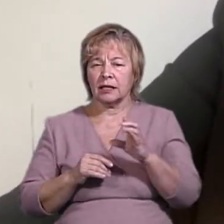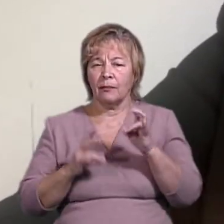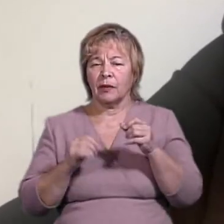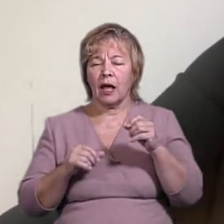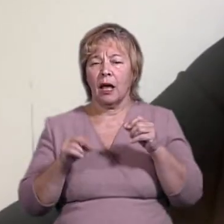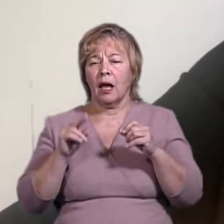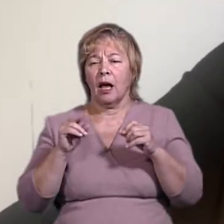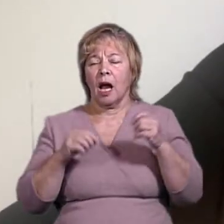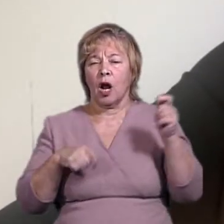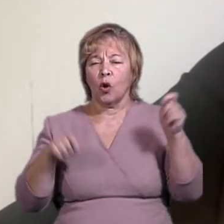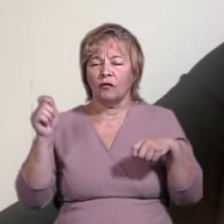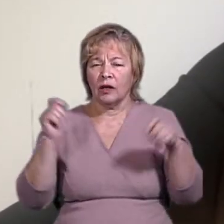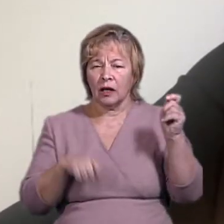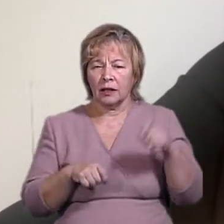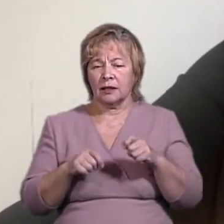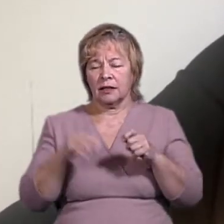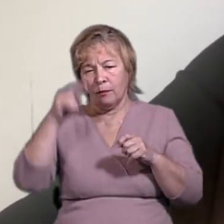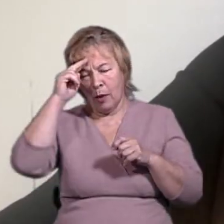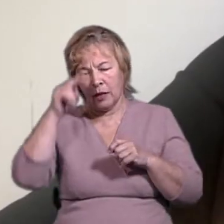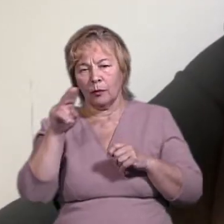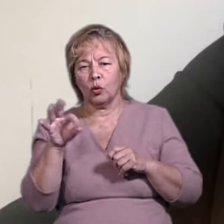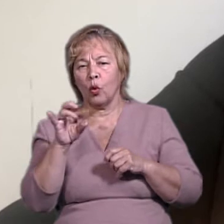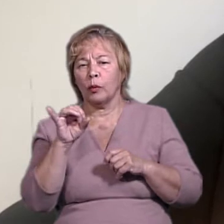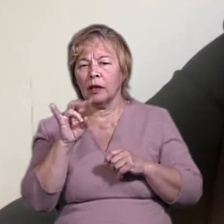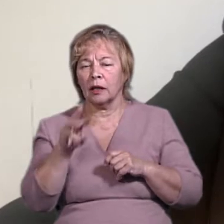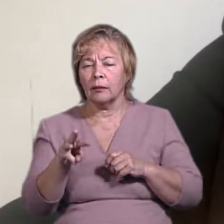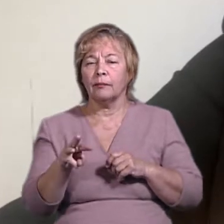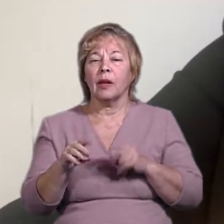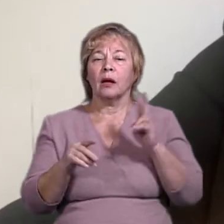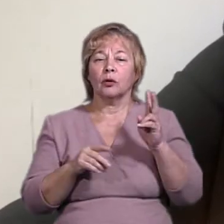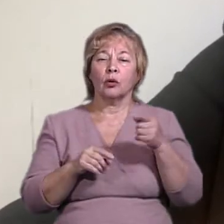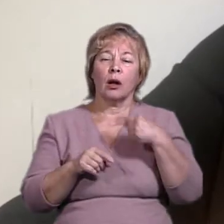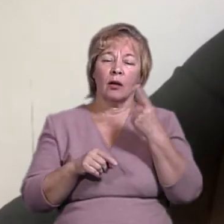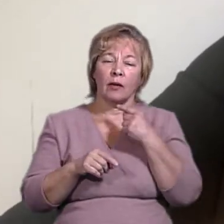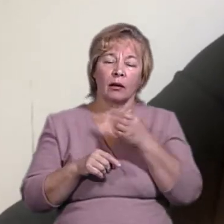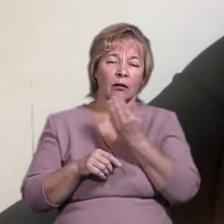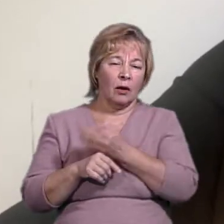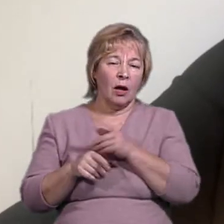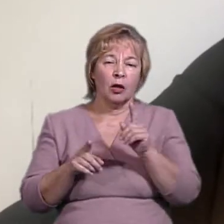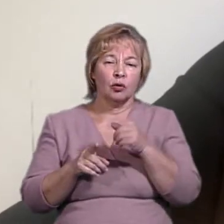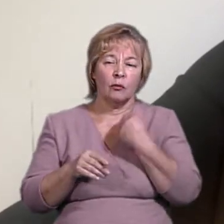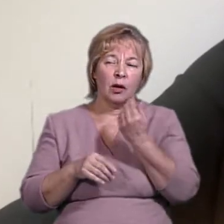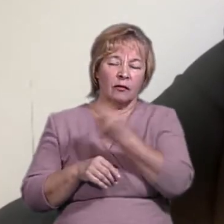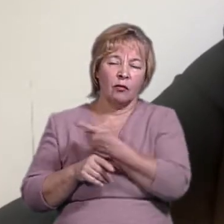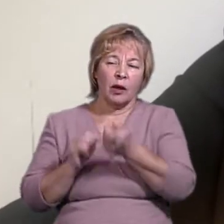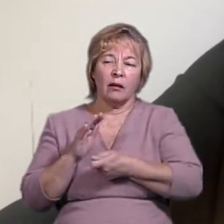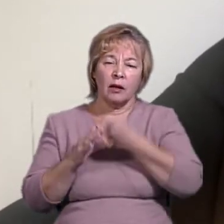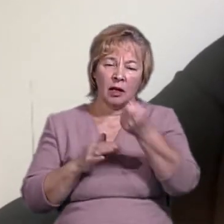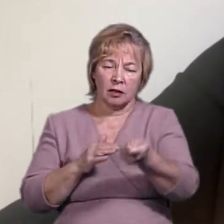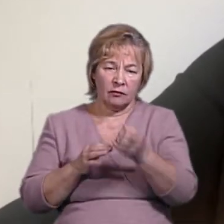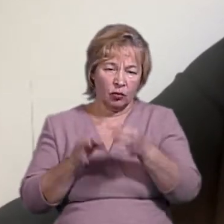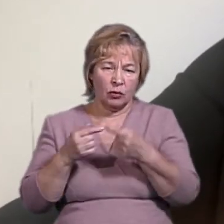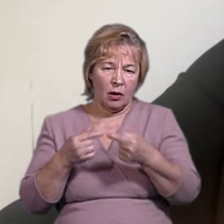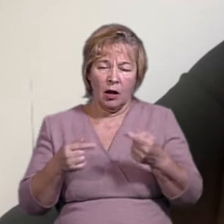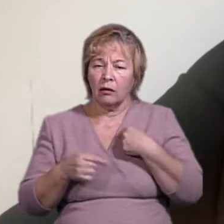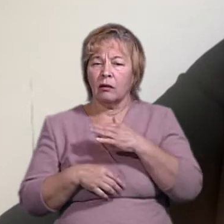-конференції спільної з паном Добкіним, з якогось дива інформують про те, що ми в його інтересах подаємо до суду і таке інше.